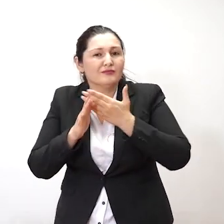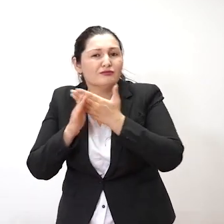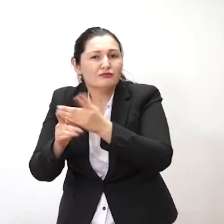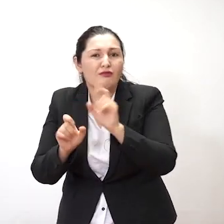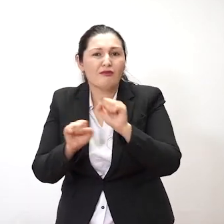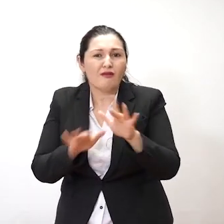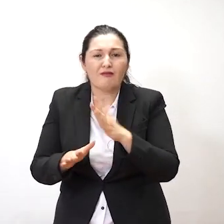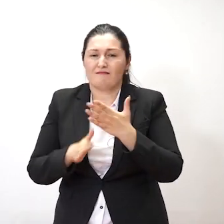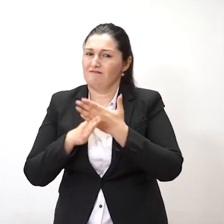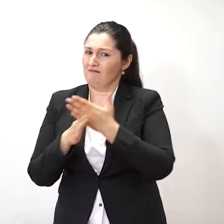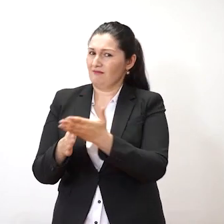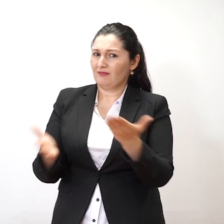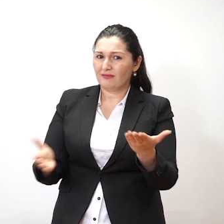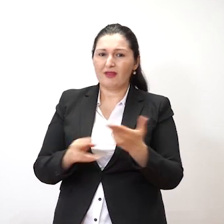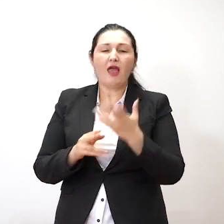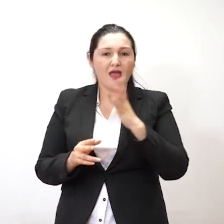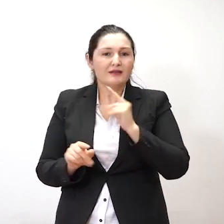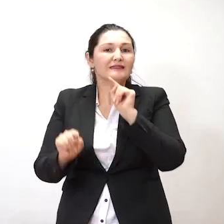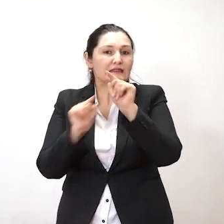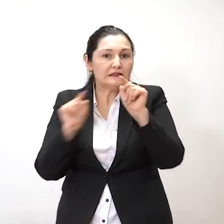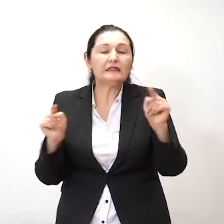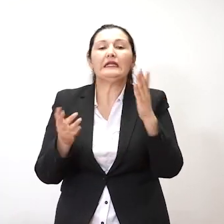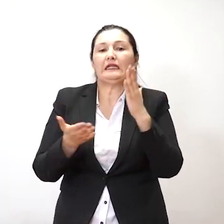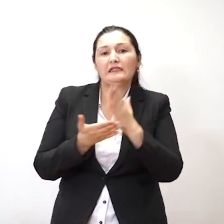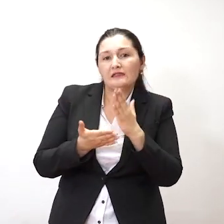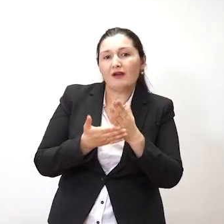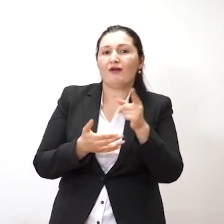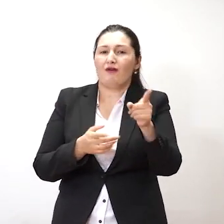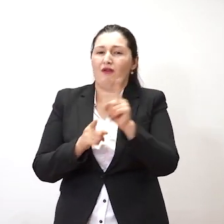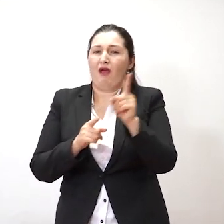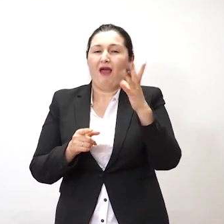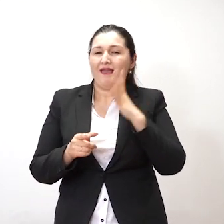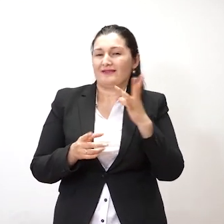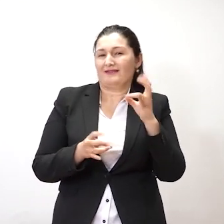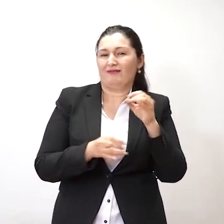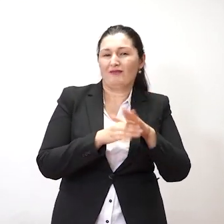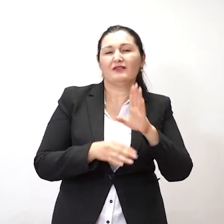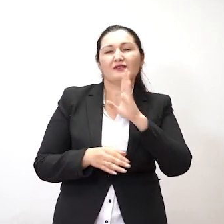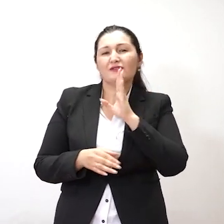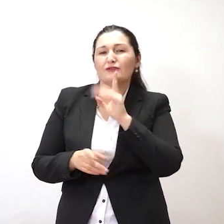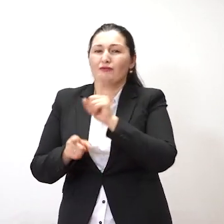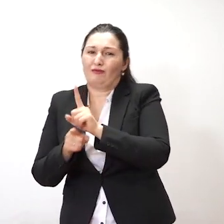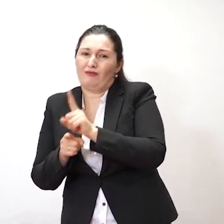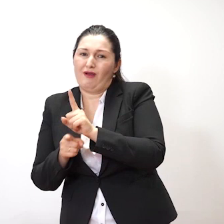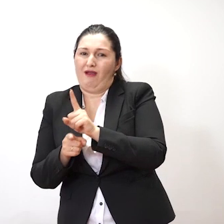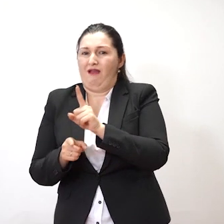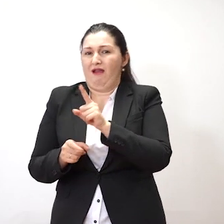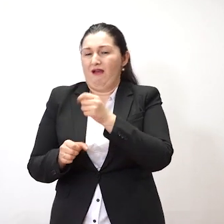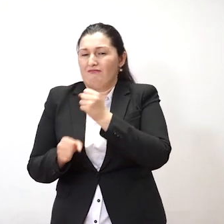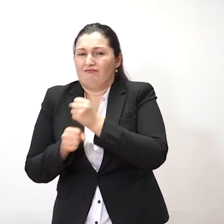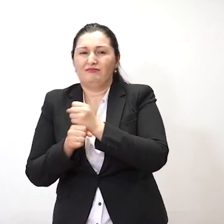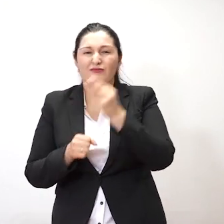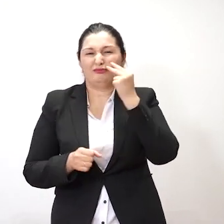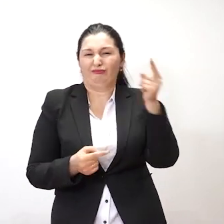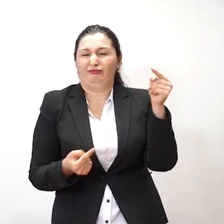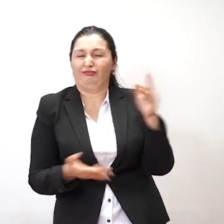کندارد به کره هم زن کمک کند. البته بعضی کره های هستند که اونها رو مردو انجام نمی دیدند. و خودی زنو هم البته نمی خواستند که اینکورا مردو انجام دیدند.